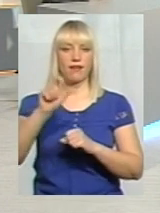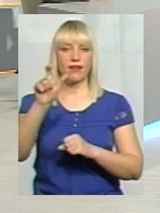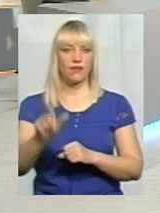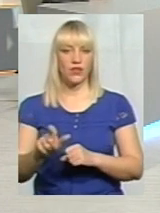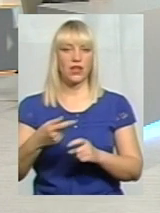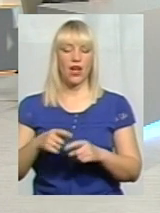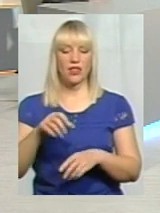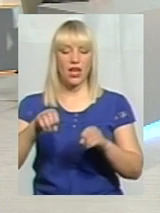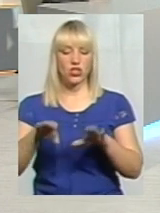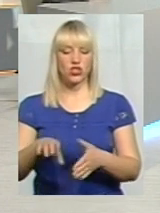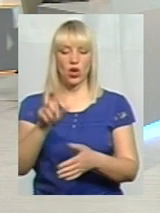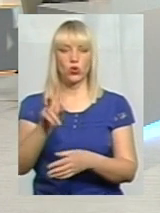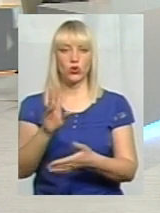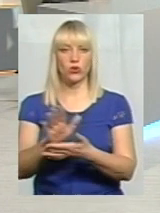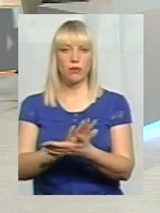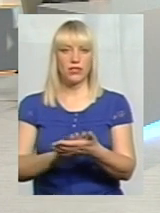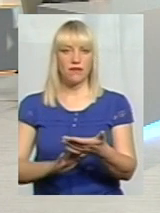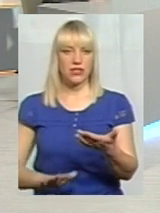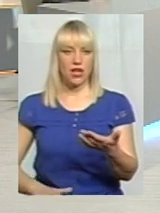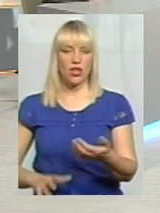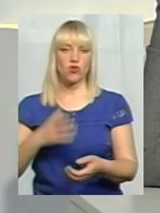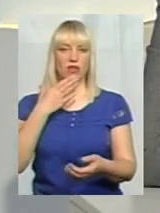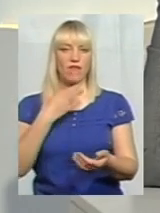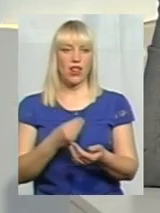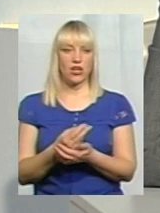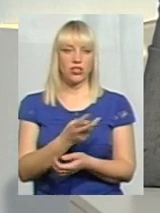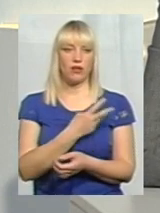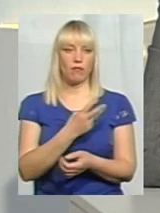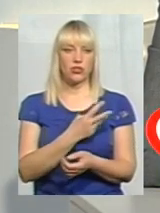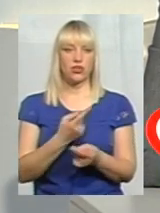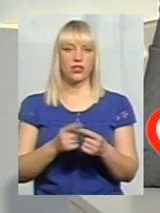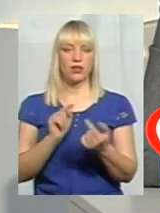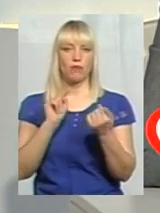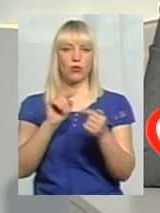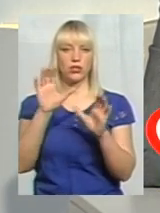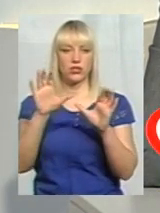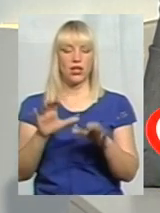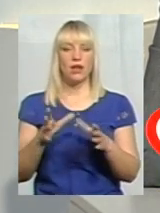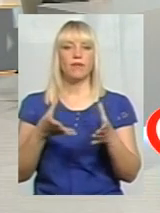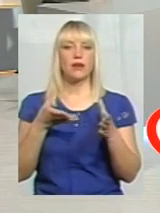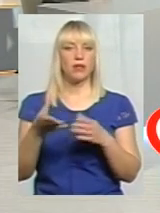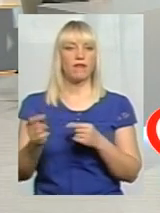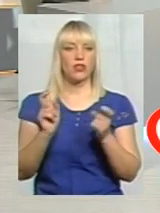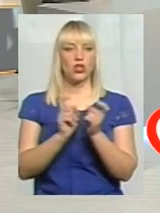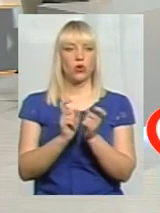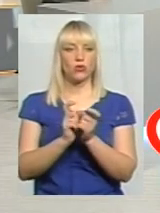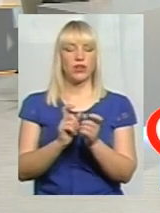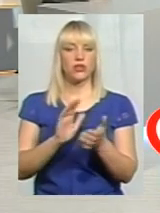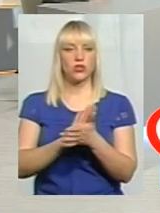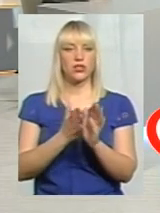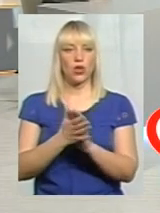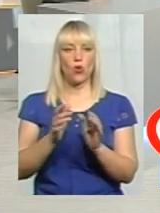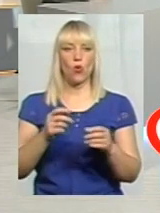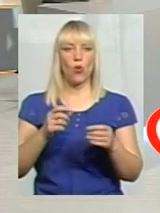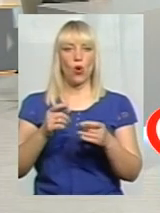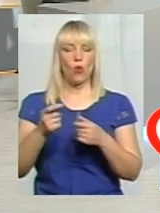рішення людини, яка написала заяву за власним бажанням. Це проти чинного законодавця. І впливати на конфліктні ситуації, коли виникають управління